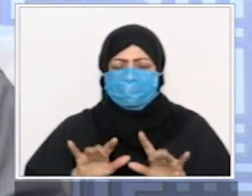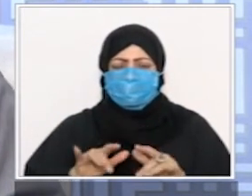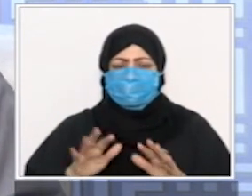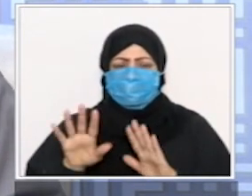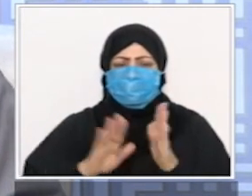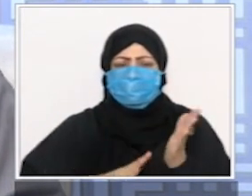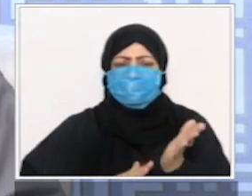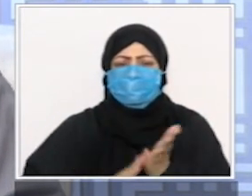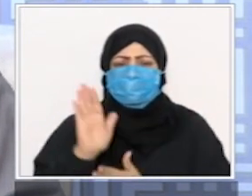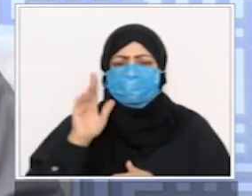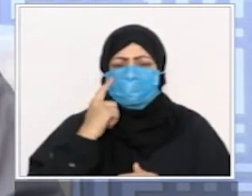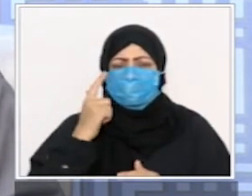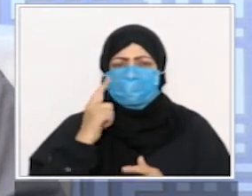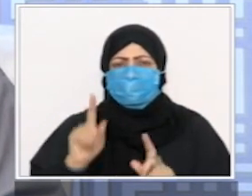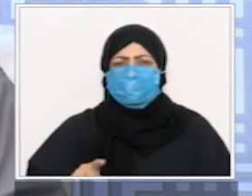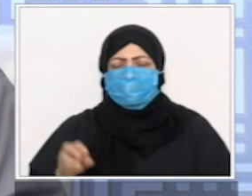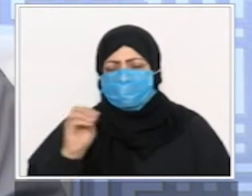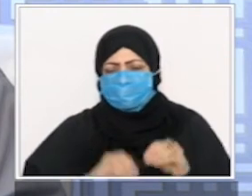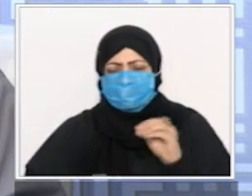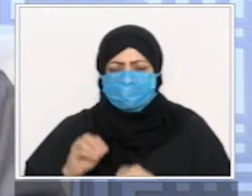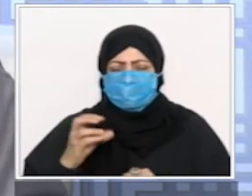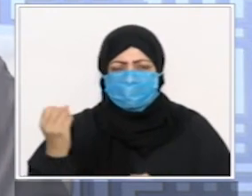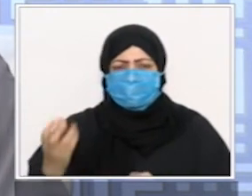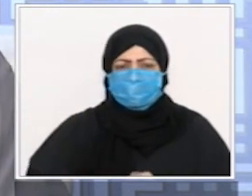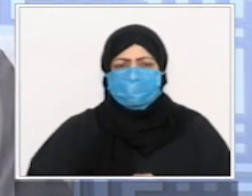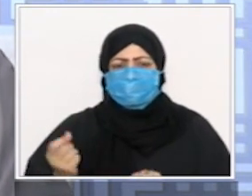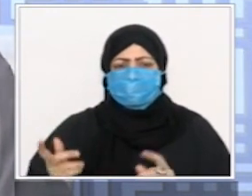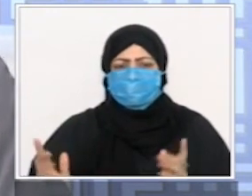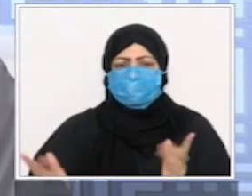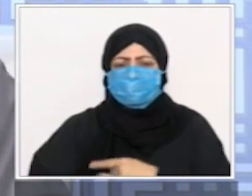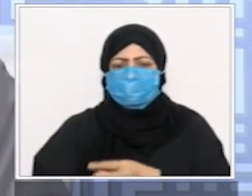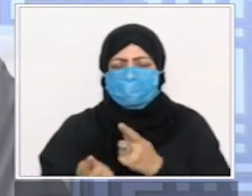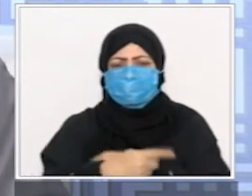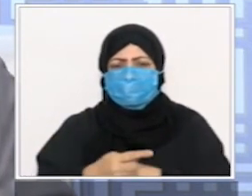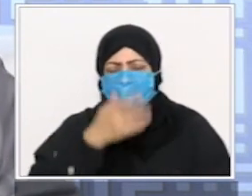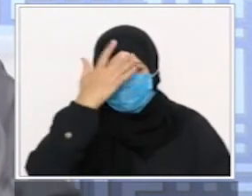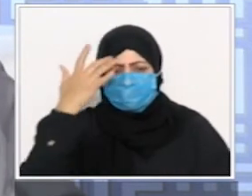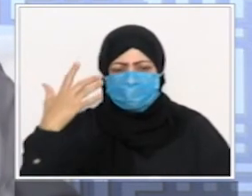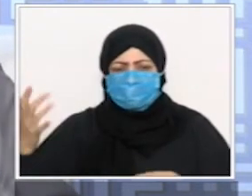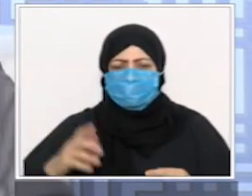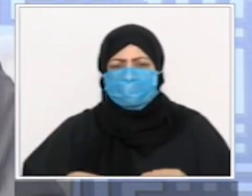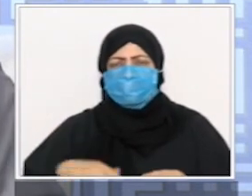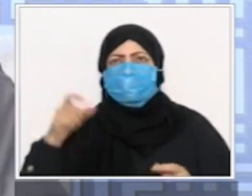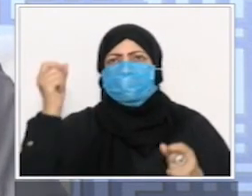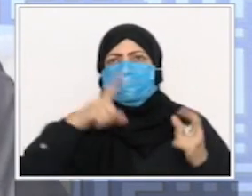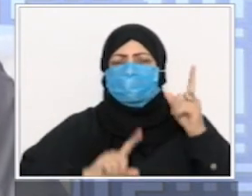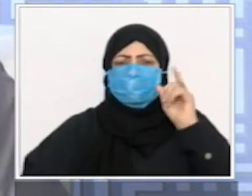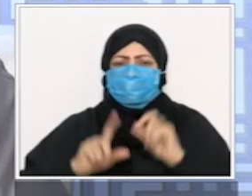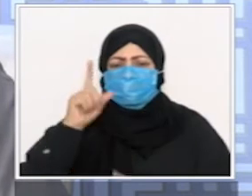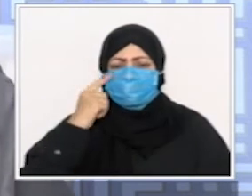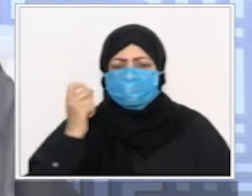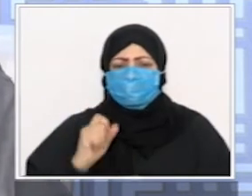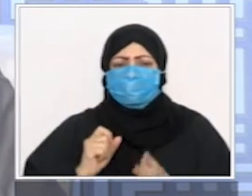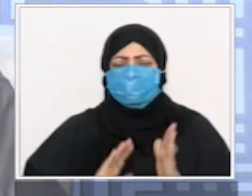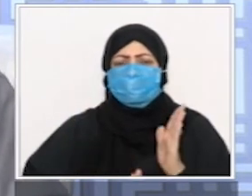انحرافات الدرجات العلمية هذه متاع الفضاءات والدرجة باختلافها على اختلاف درجات الخطوط طول